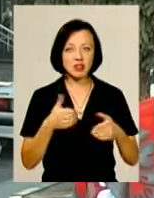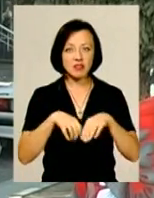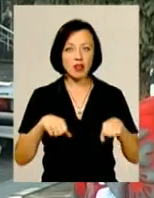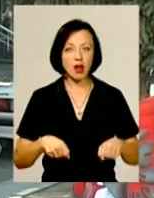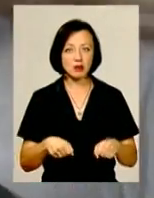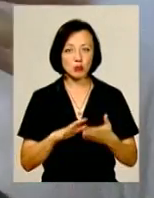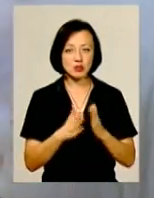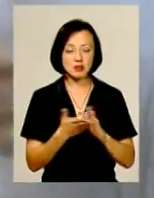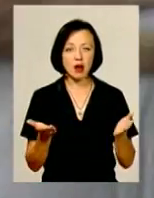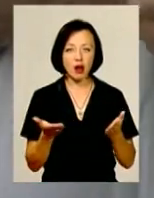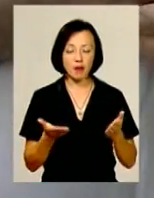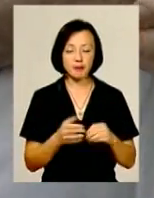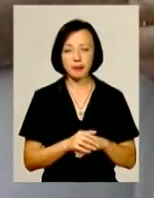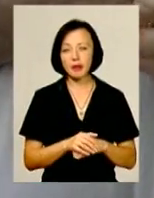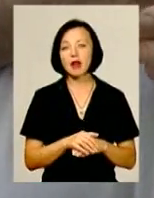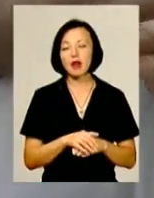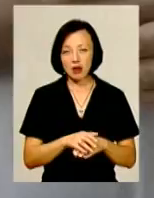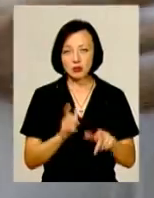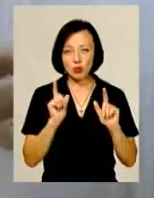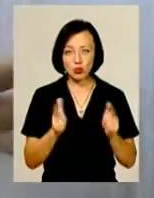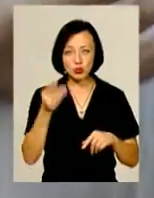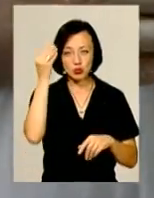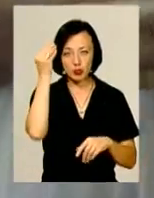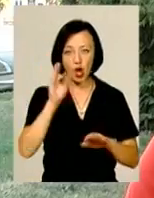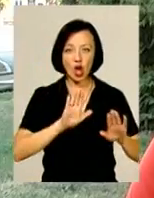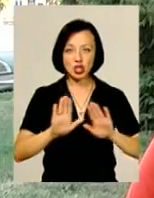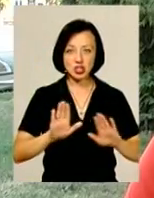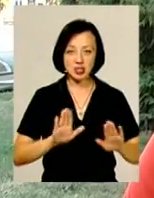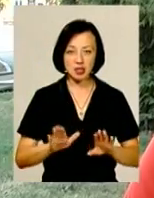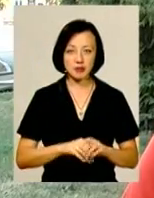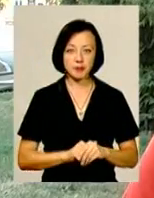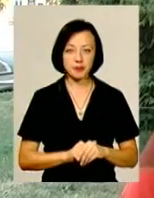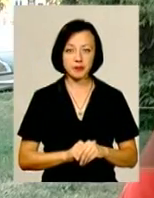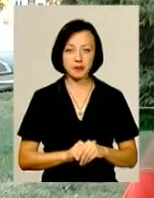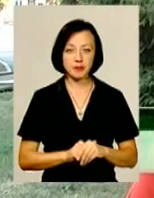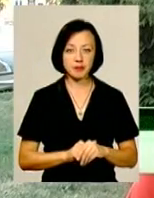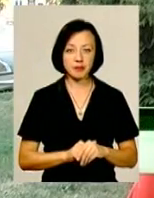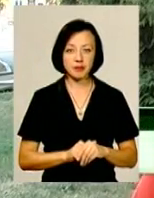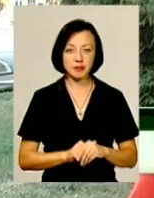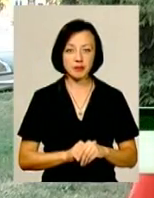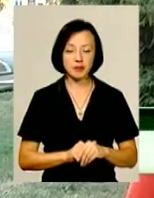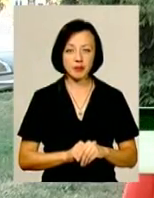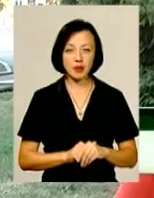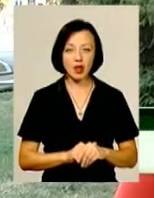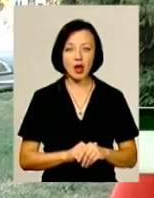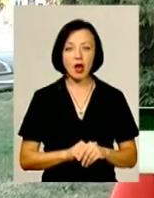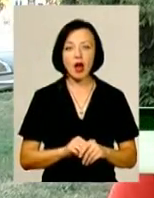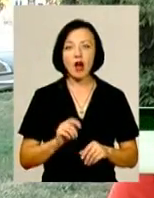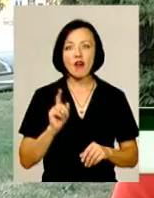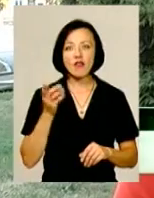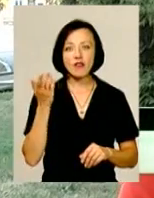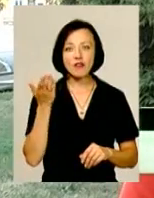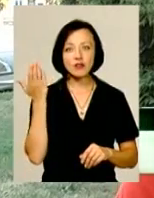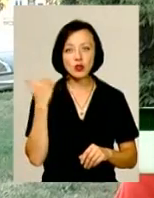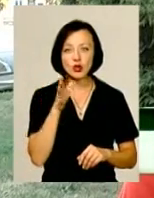позиція. Дотримується цієї думки і режисер Олександр Матросов. В молоді в той час, в тому театрі, коли не